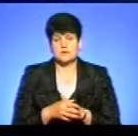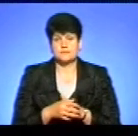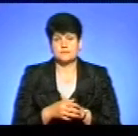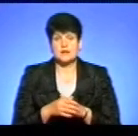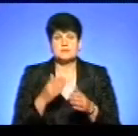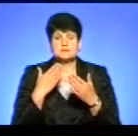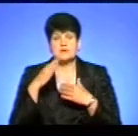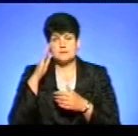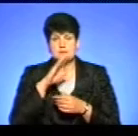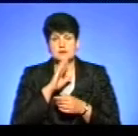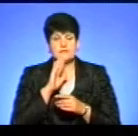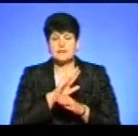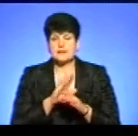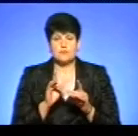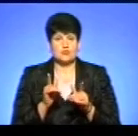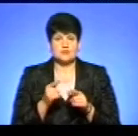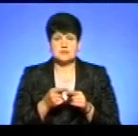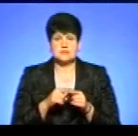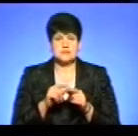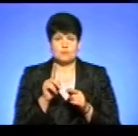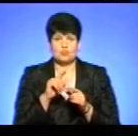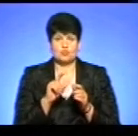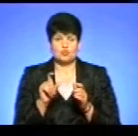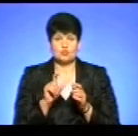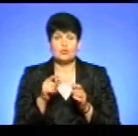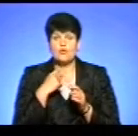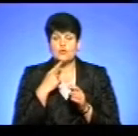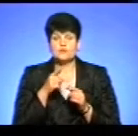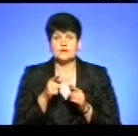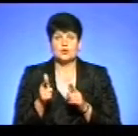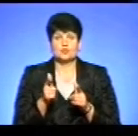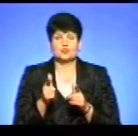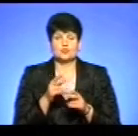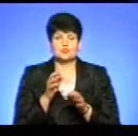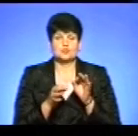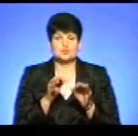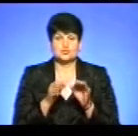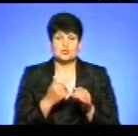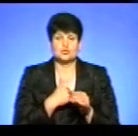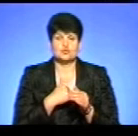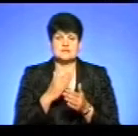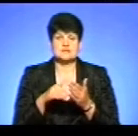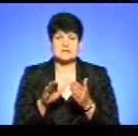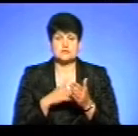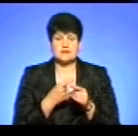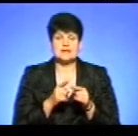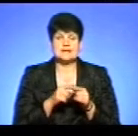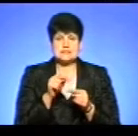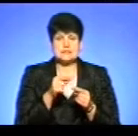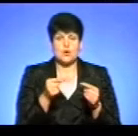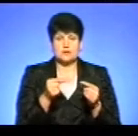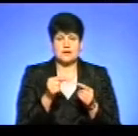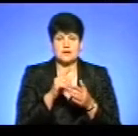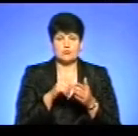спілкувалися з батьками, вони не погоджуються з цим пунктом і говорять про те, що вони готують позов і хочуть, аби скасували або ці конкретні